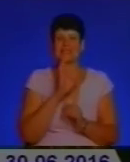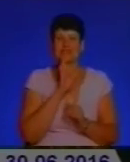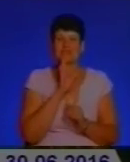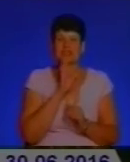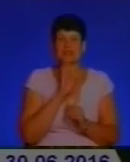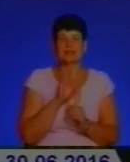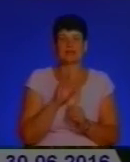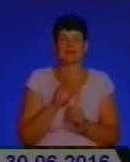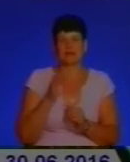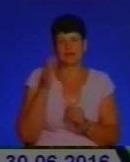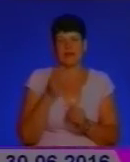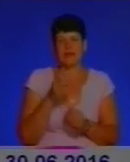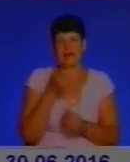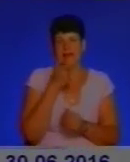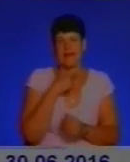категорія літа.